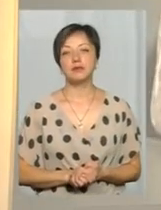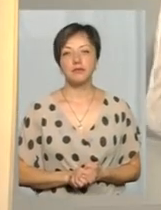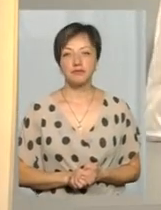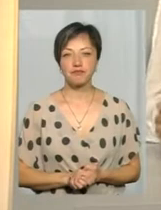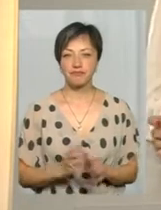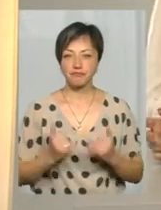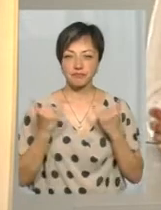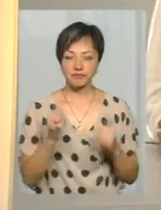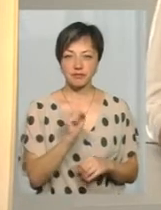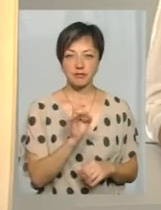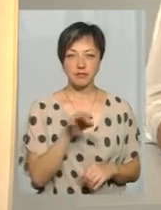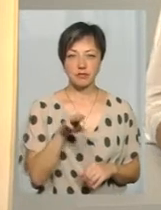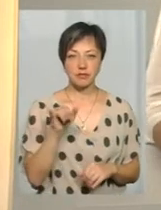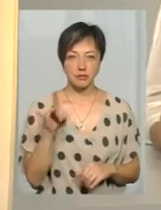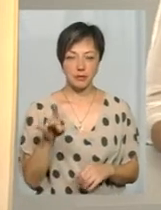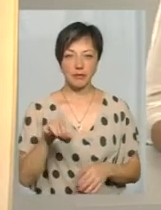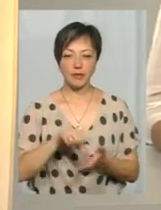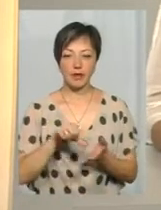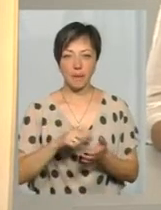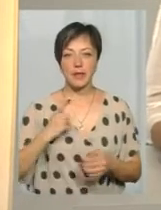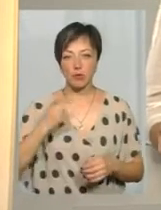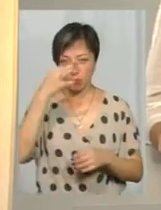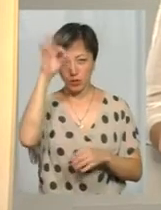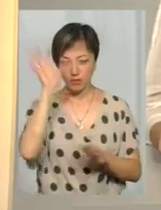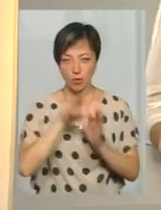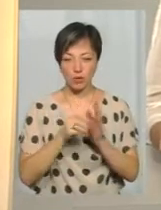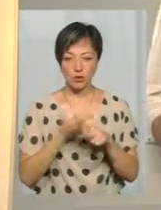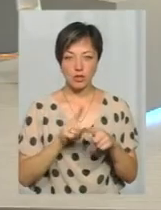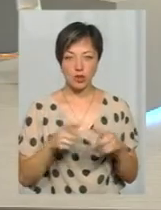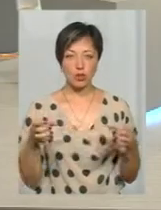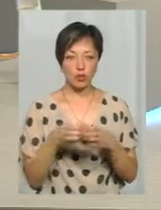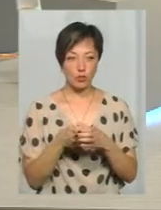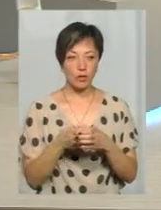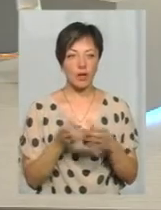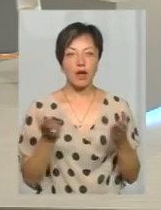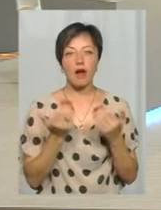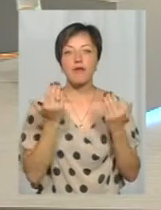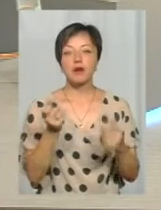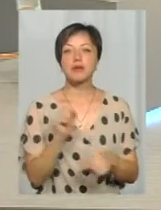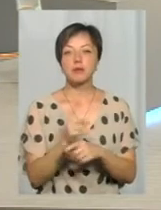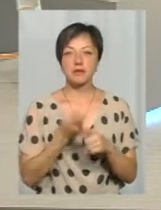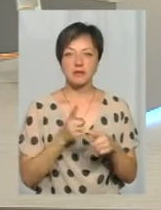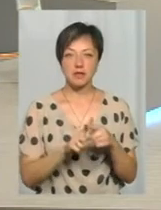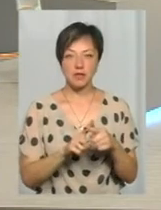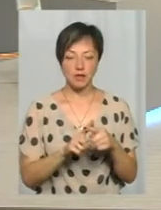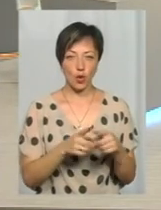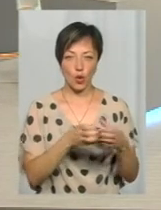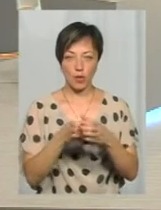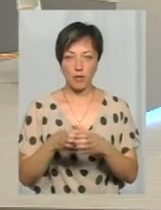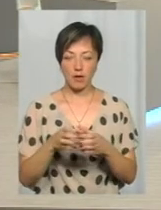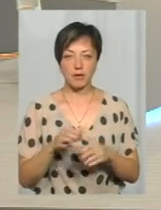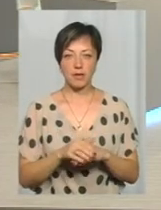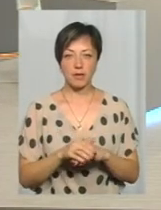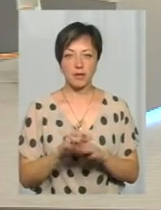Пане Артуре, представники патрульної поліції також входять у цих мобільних груп, так? Так. Яка ваша місія в цих групах? І рейдерс?